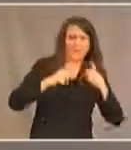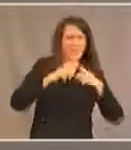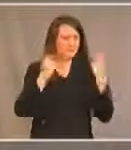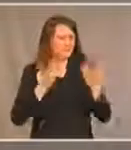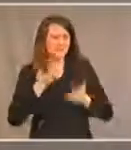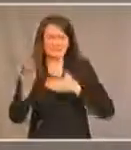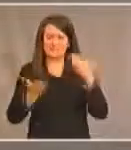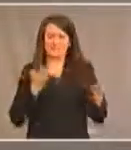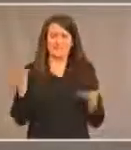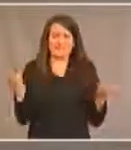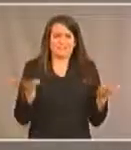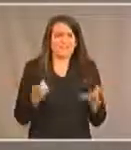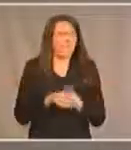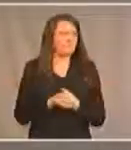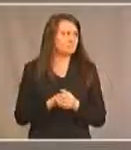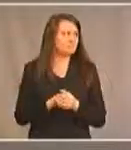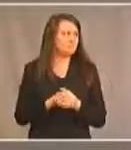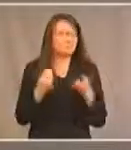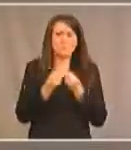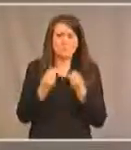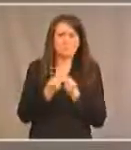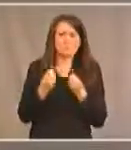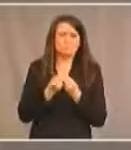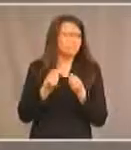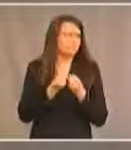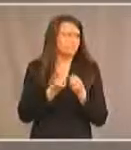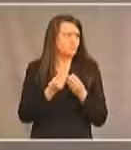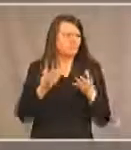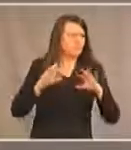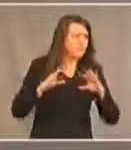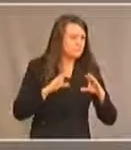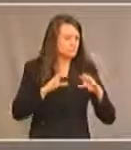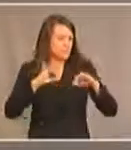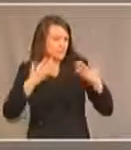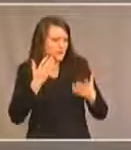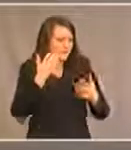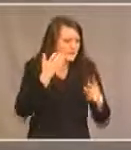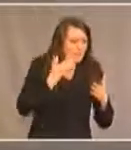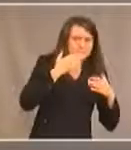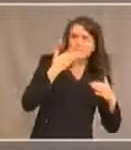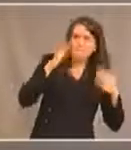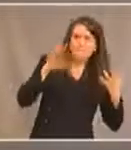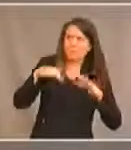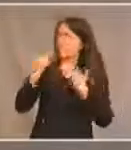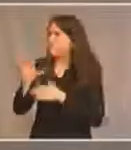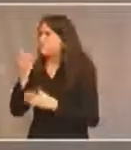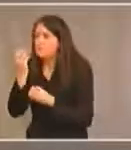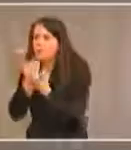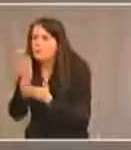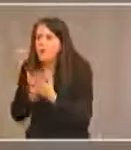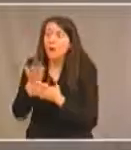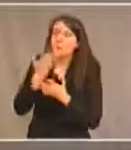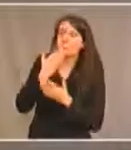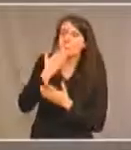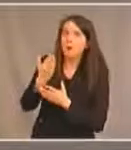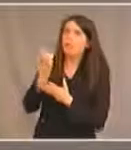qui existent. Il y a beaucoup de bruit autour de cela et comment filtrer ce bruit, comment accéder à la bonne